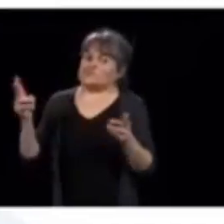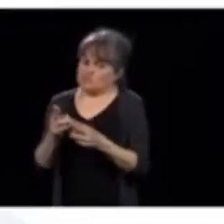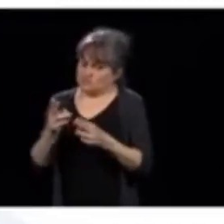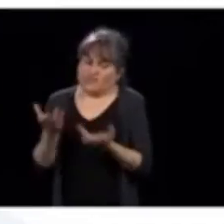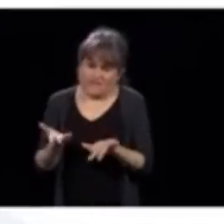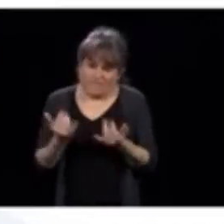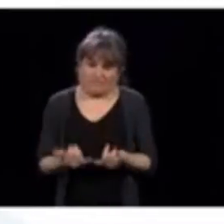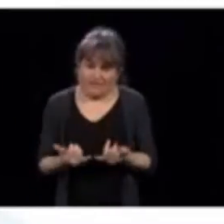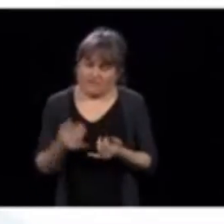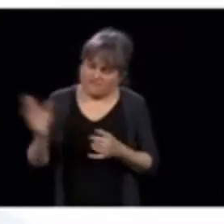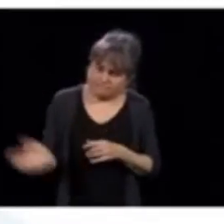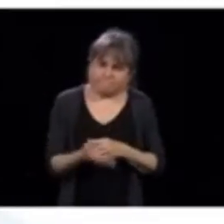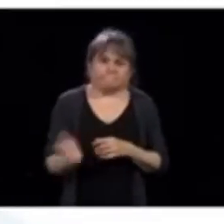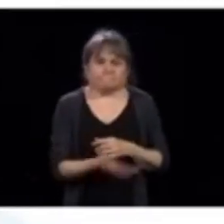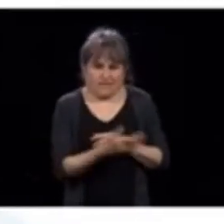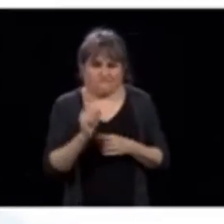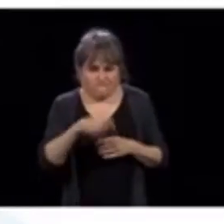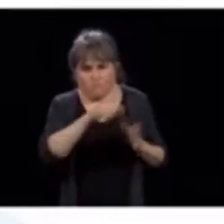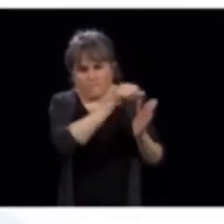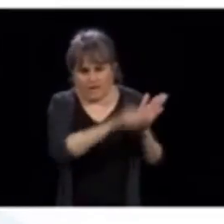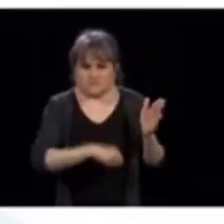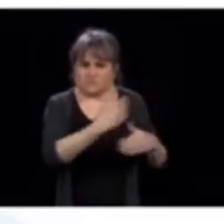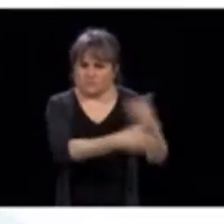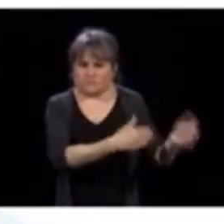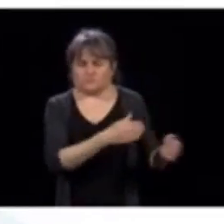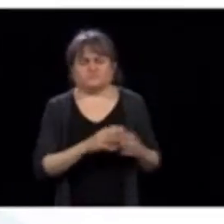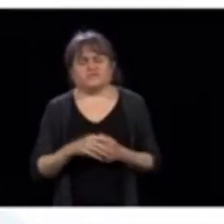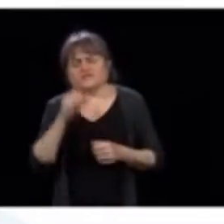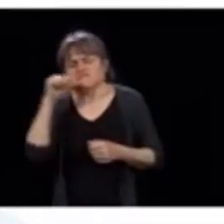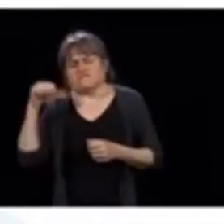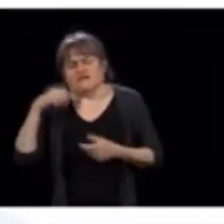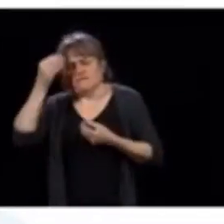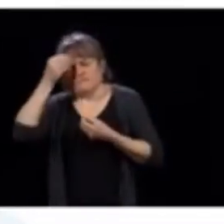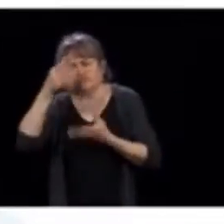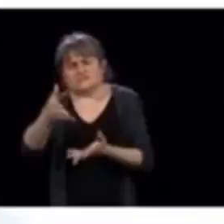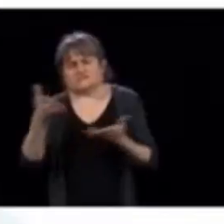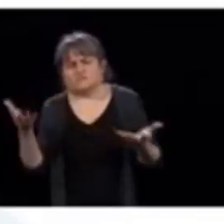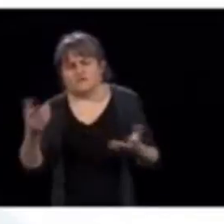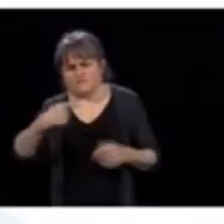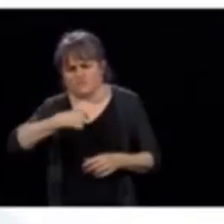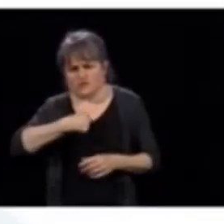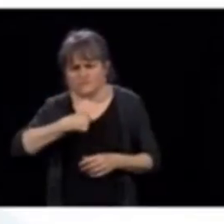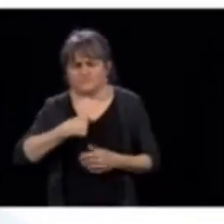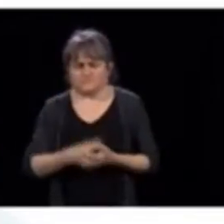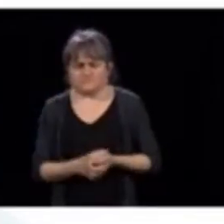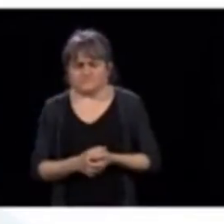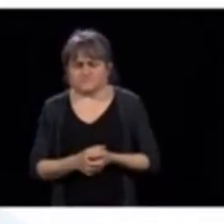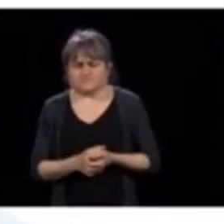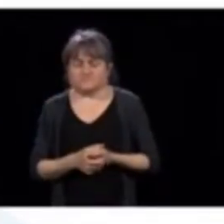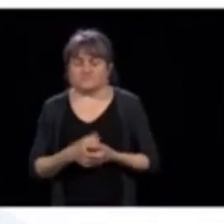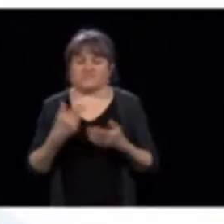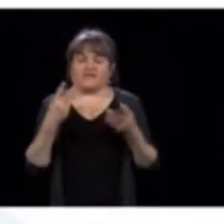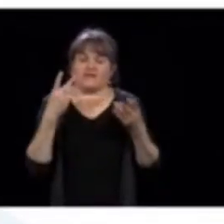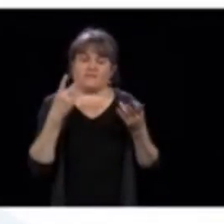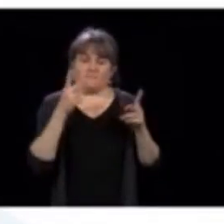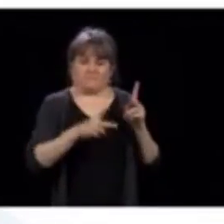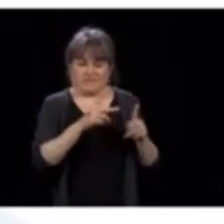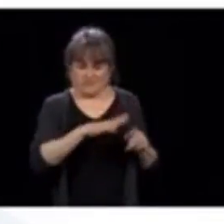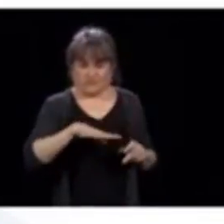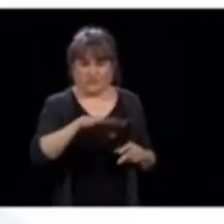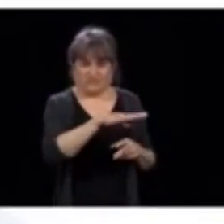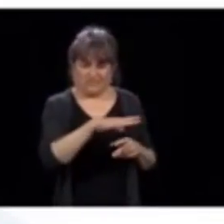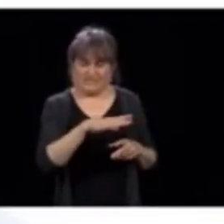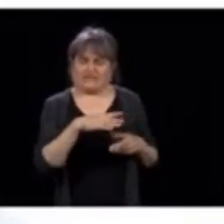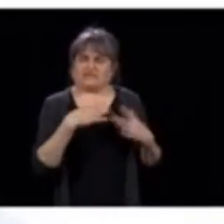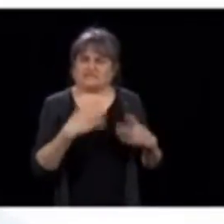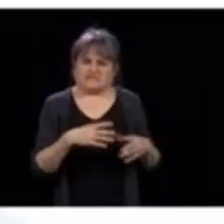le message que j'ai donné hier, dire à la population que, oui, on est beaucoup à traiter, et c